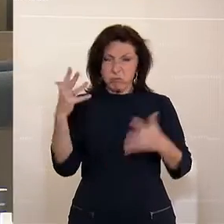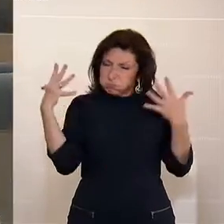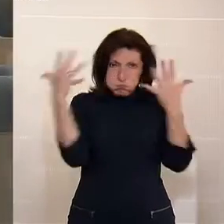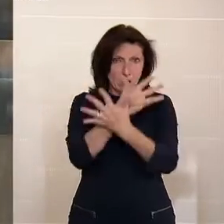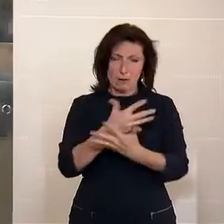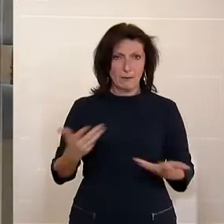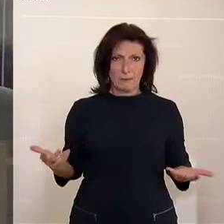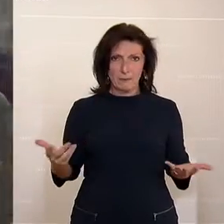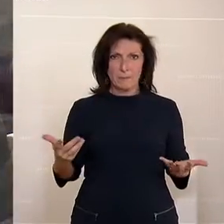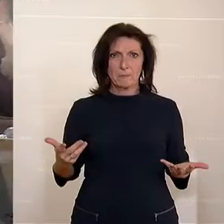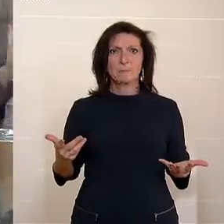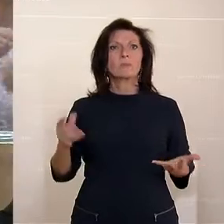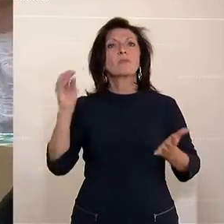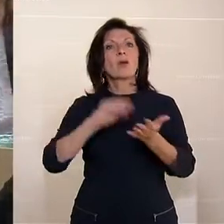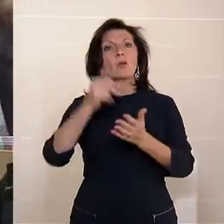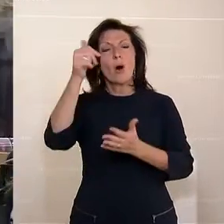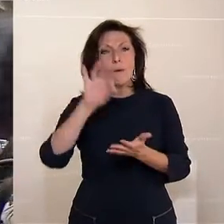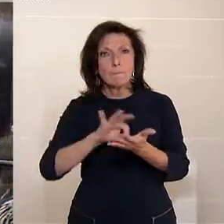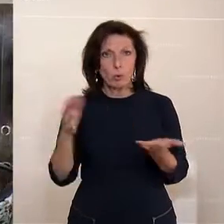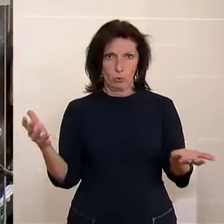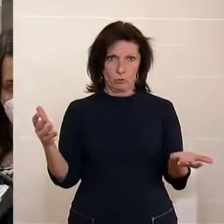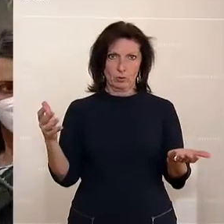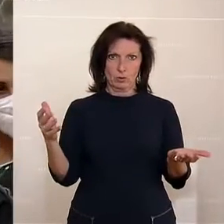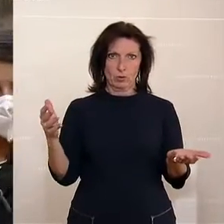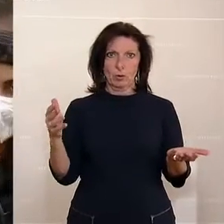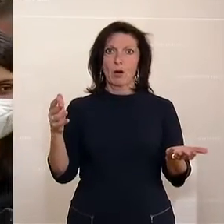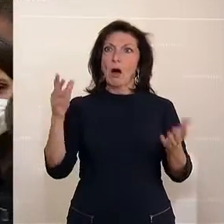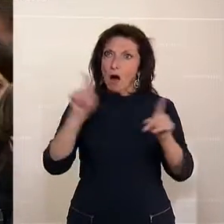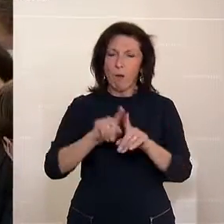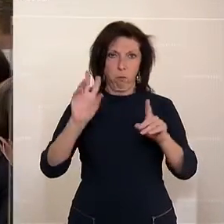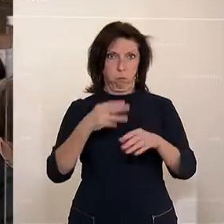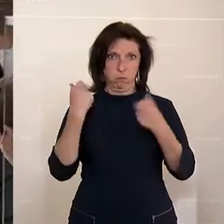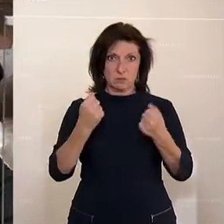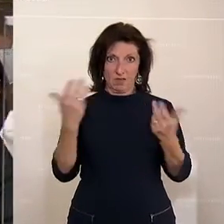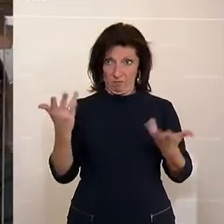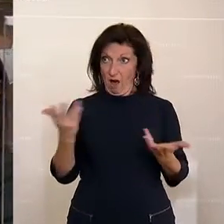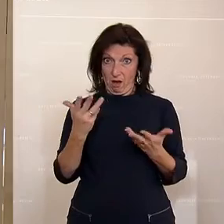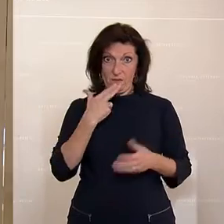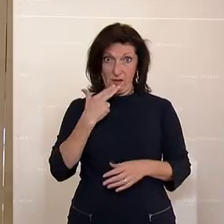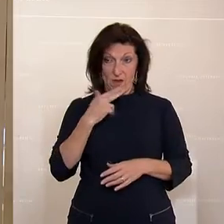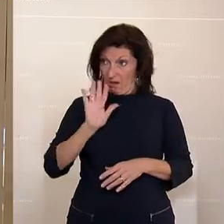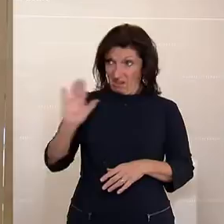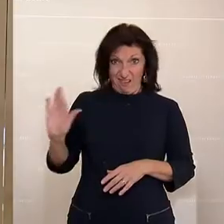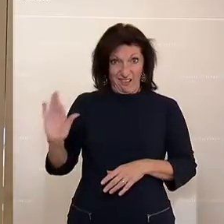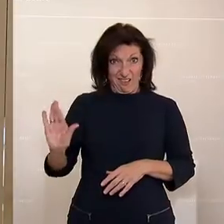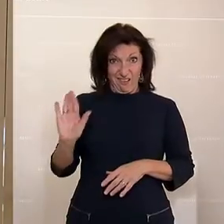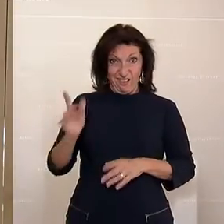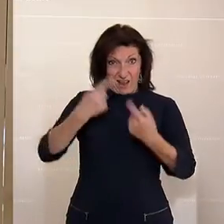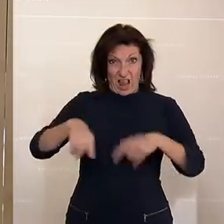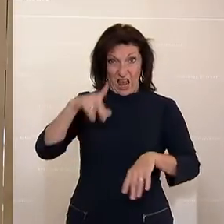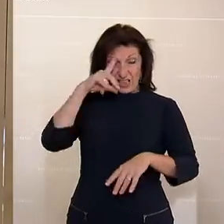Ein weiterer Punkt der Verunsicherung sind Ihre Landeshauptleute, Herr Bundeskanzler, Ihre